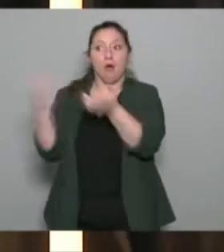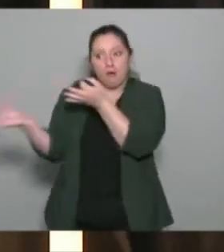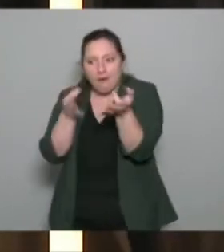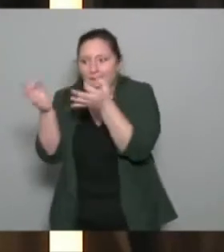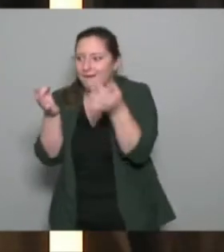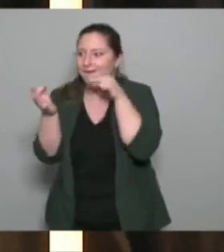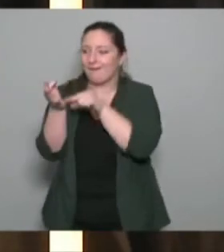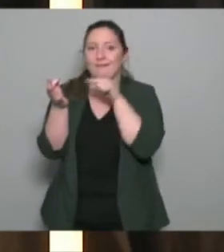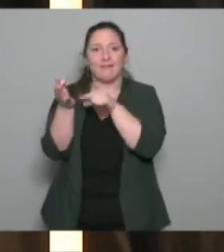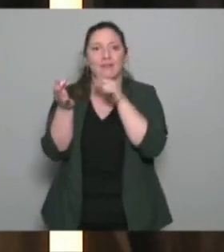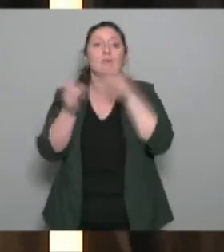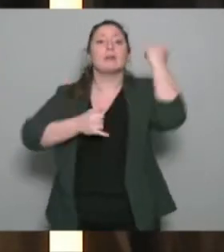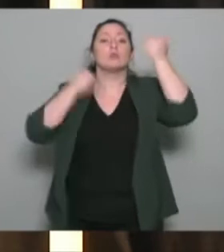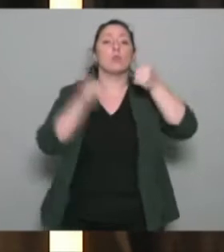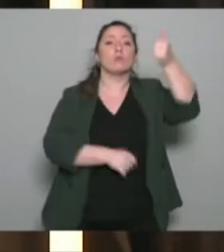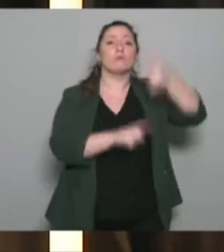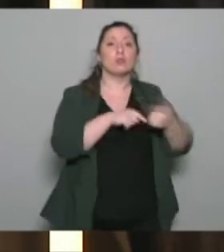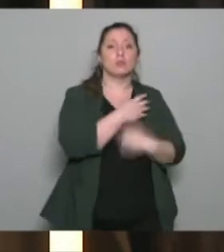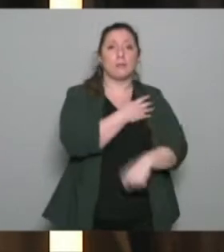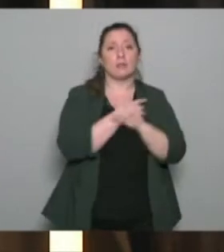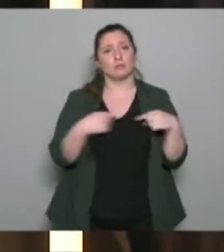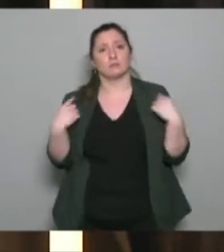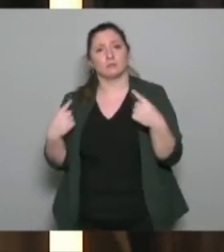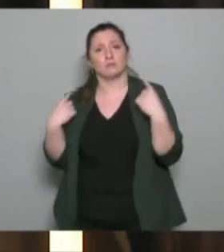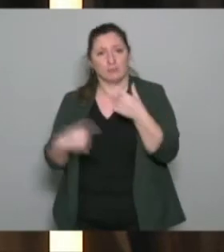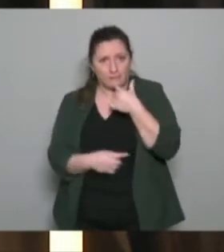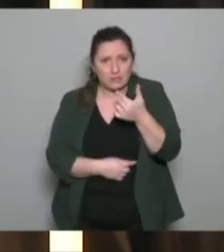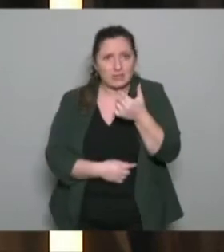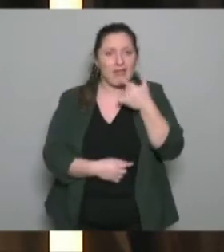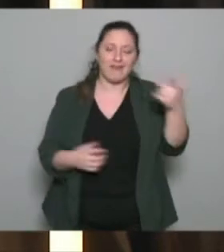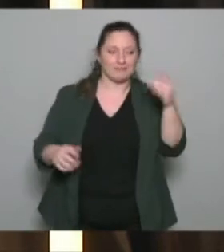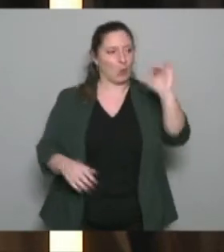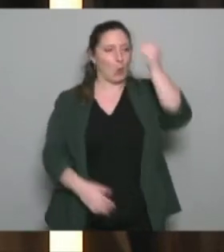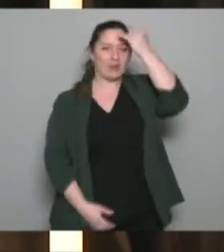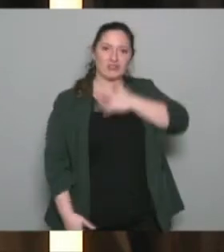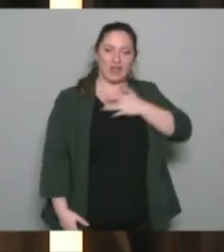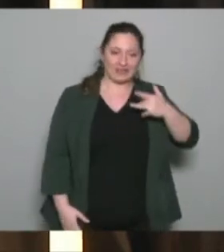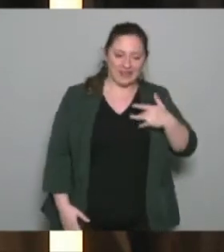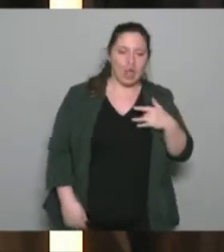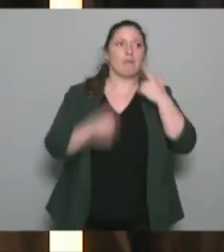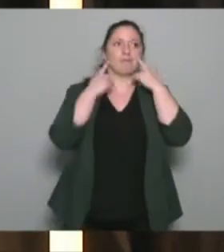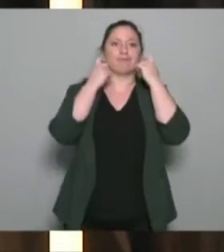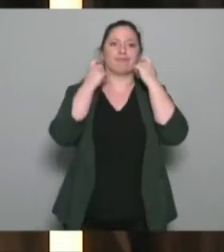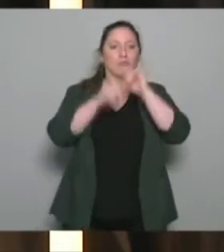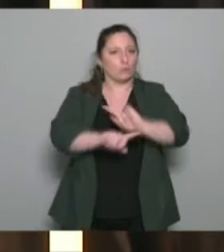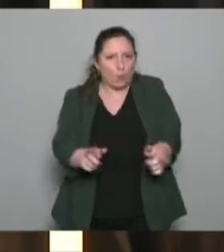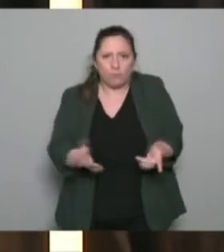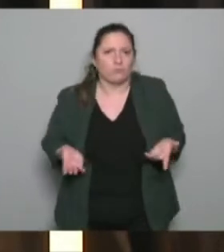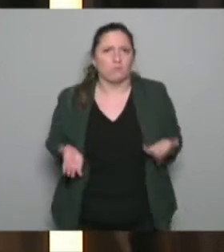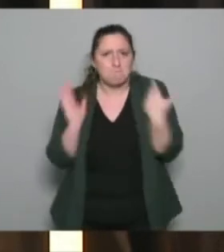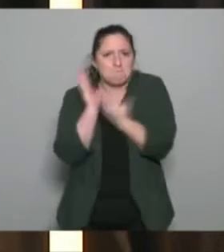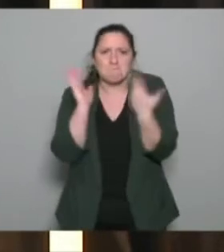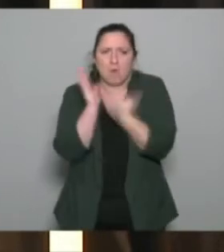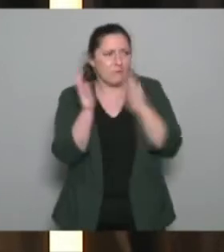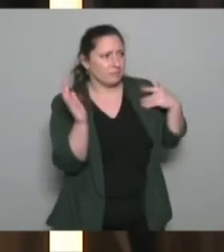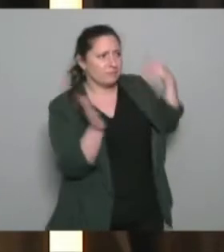Est-ce que quand je viens une fois par semaine dans mon club, je suis dans de la santé ? Non, on a bien vu. Donc la santé, c'est à partir du moment où je suis capable de